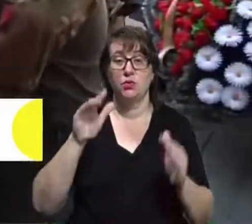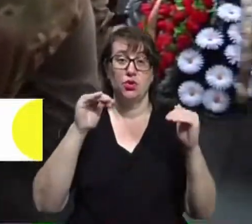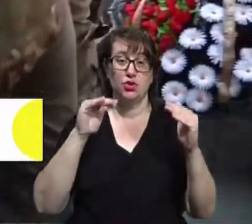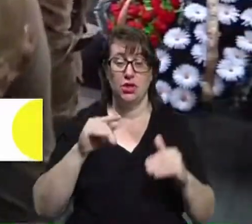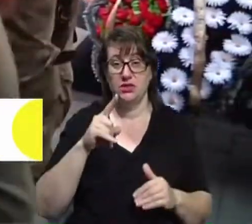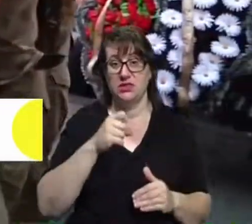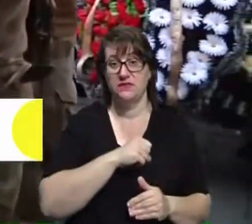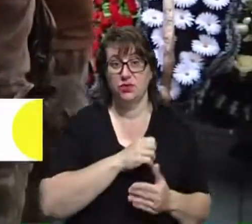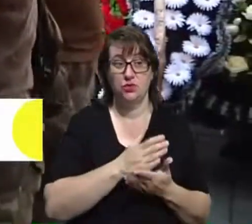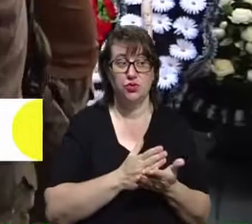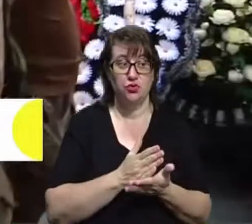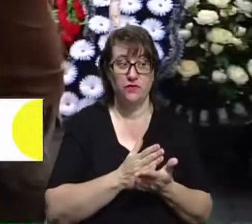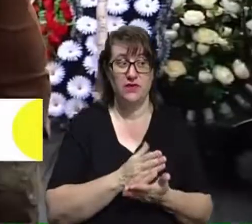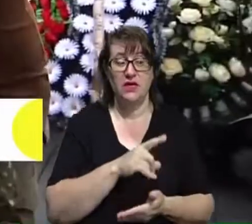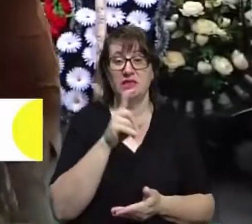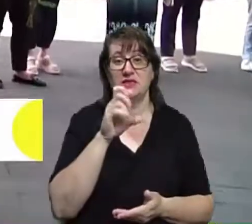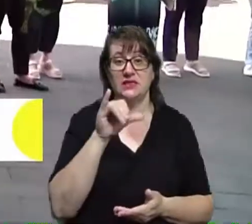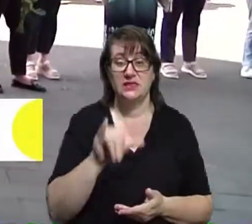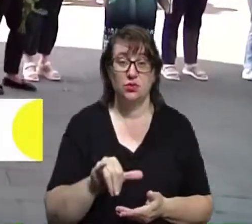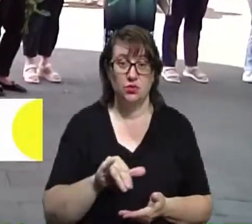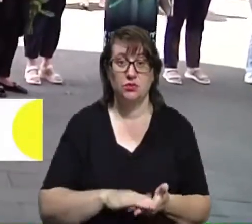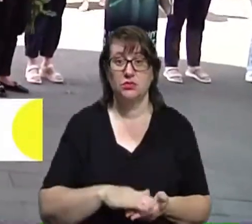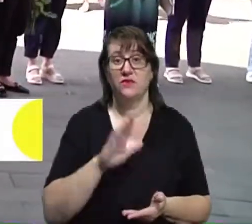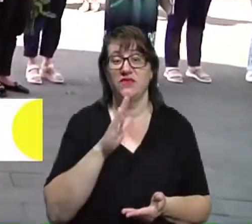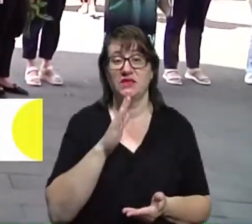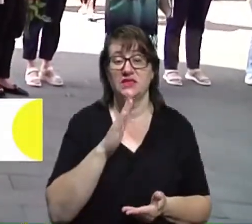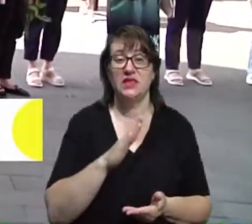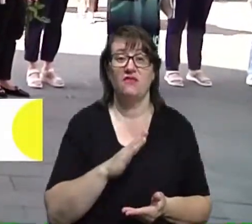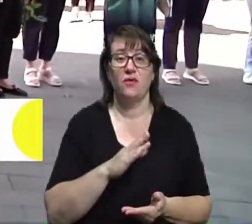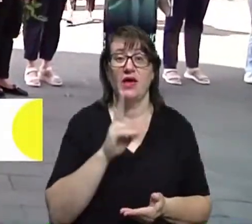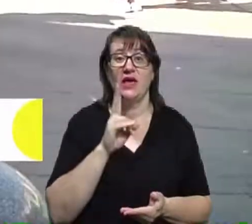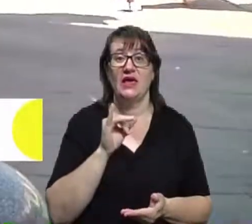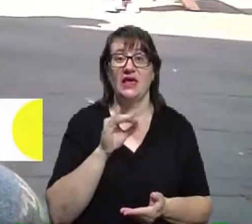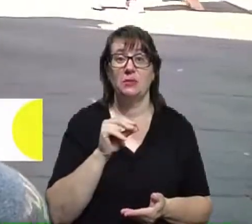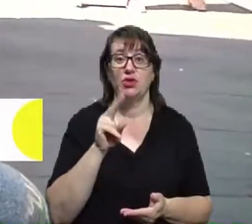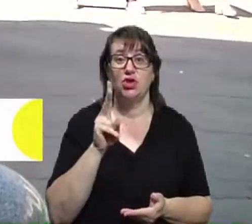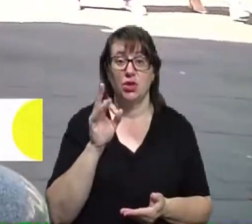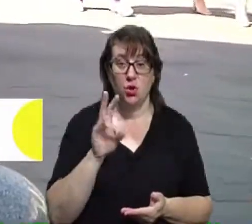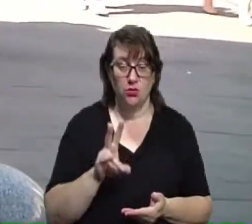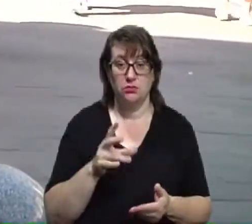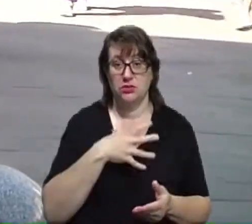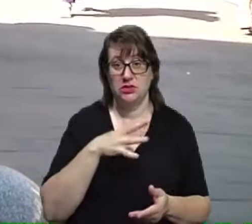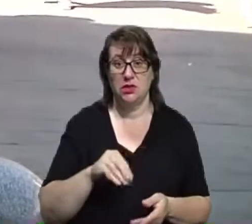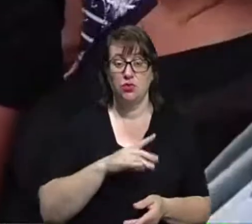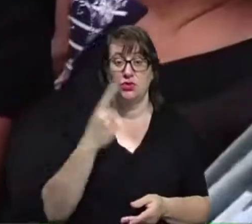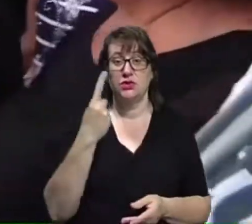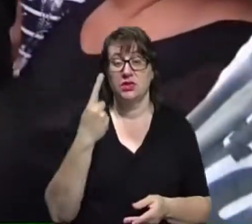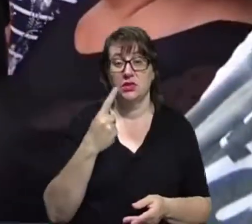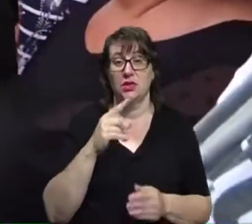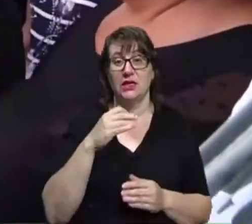військовослужбовцем Збройних сил України Владиславом Кірпіченком. Згиблий був єдиною дитиною Умани.